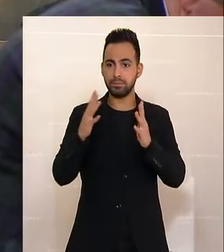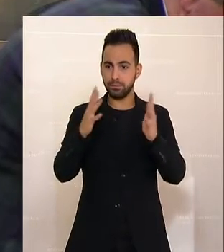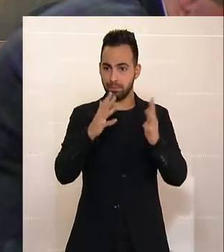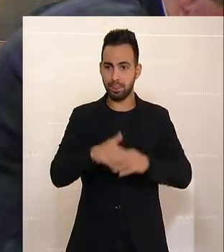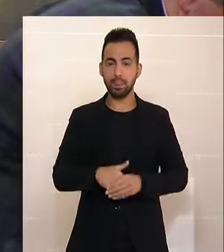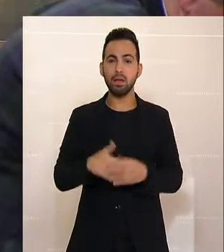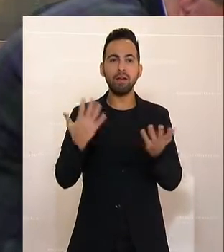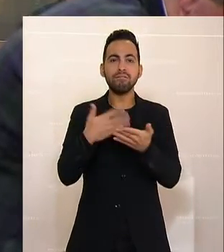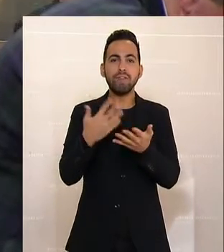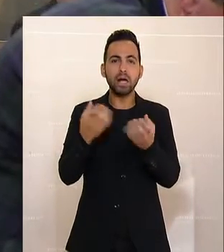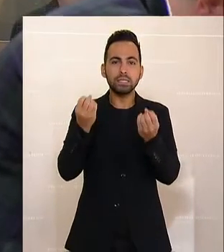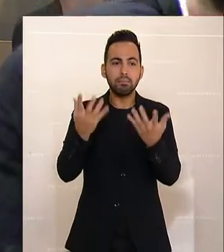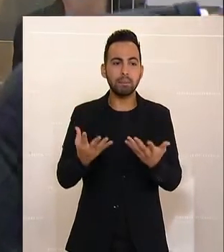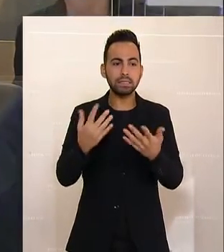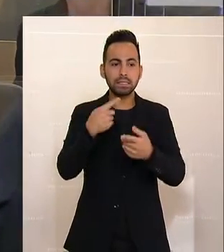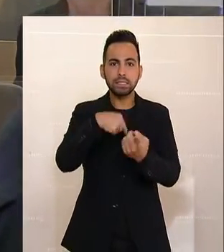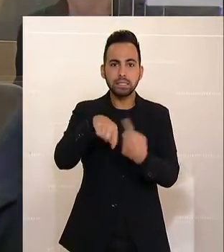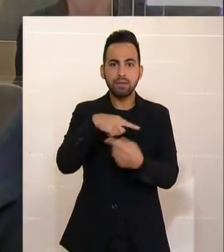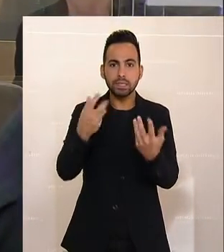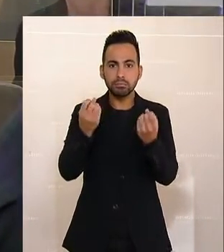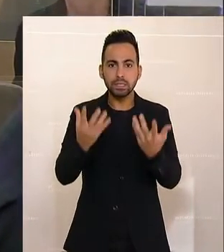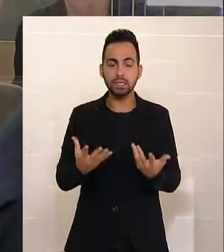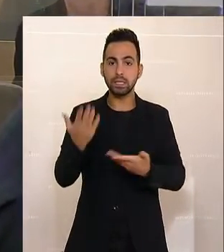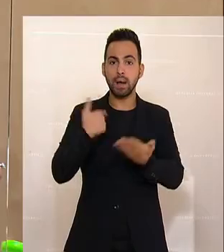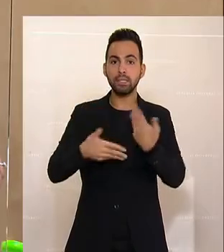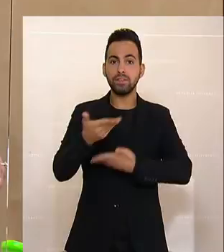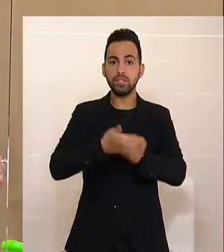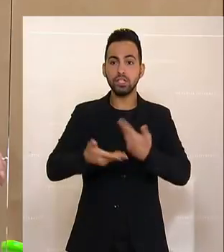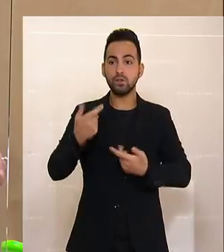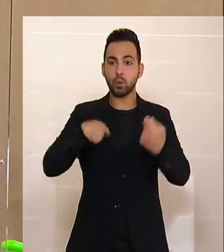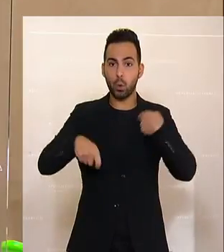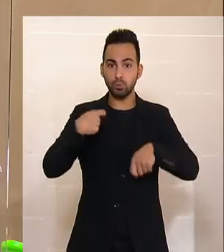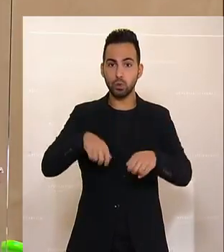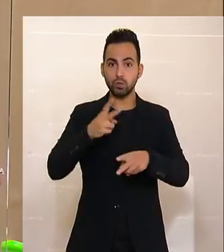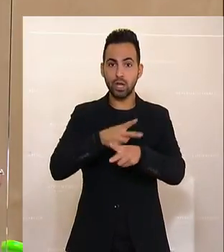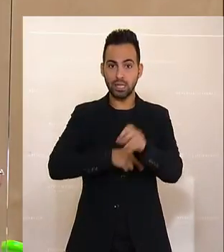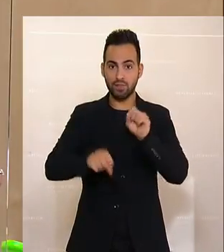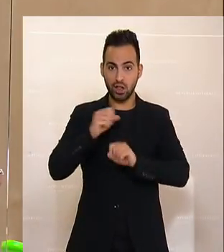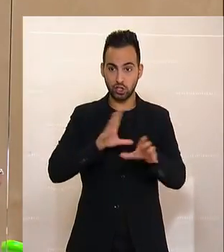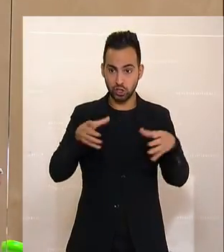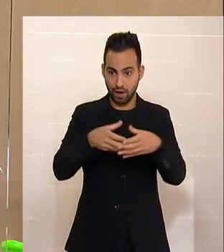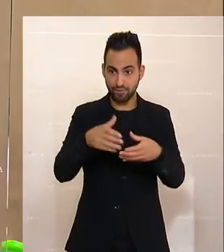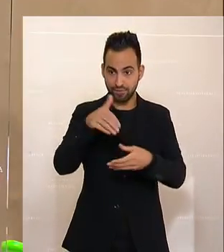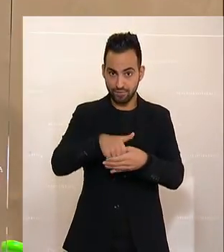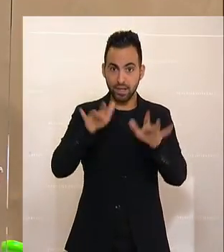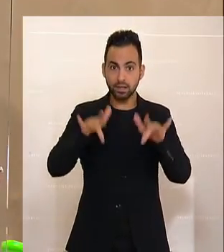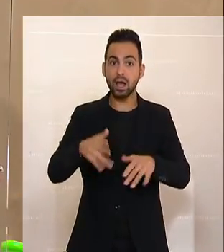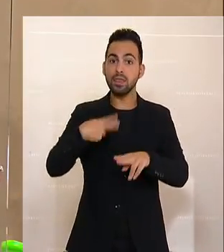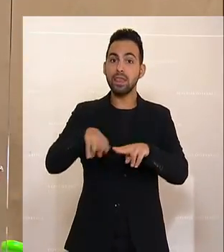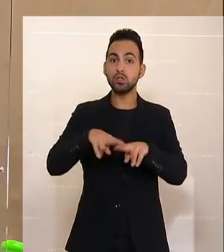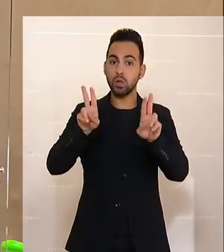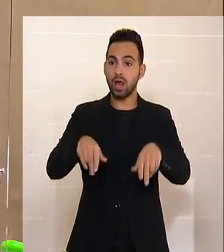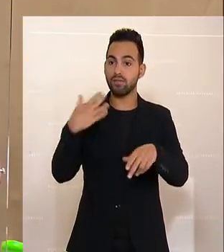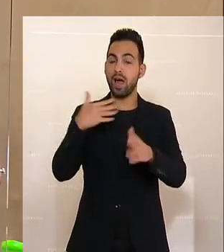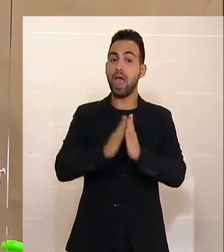Was ist passiert, als die Wirtschafts und Korruptionsstaatsanwaltschaft an den Nationalrat das